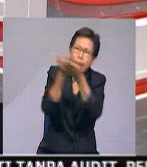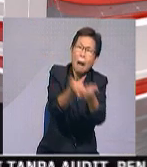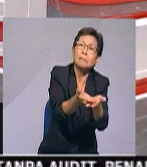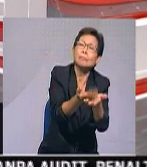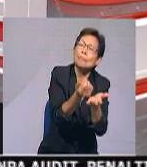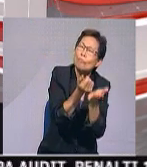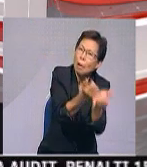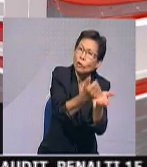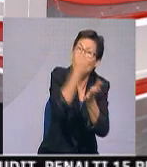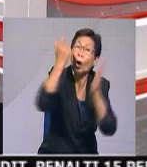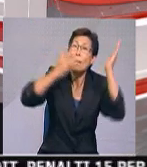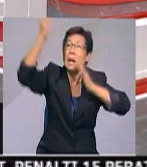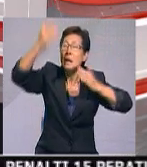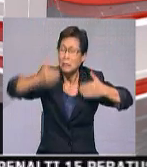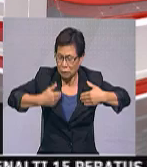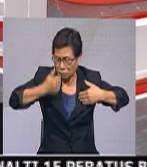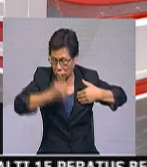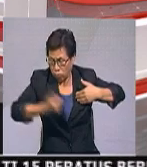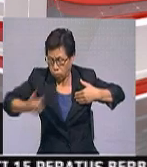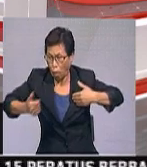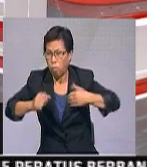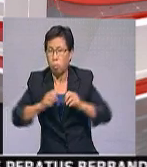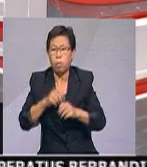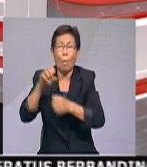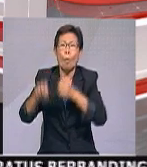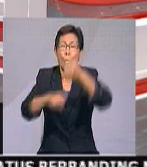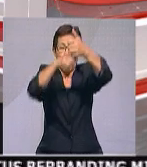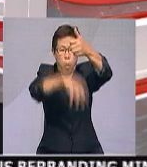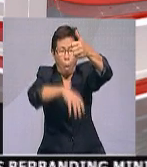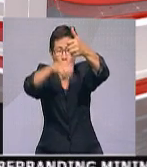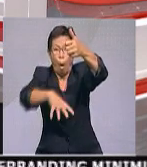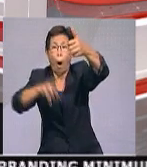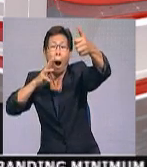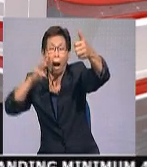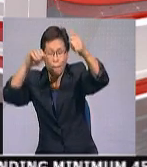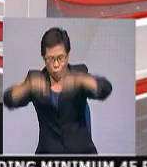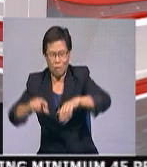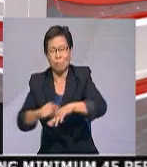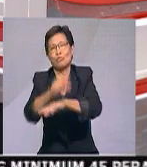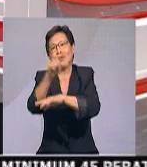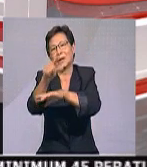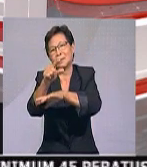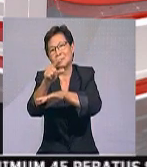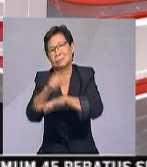kerana negara ini mempunyai peralatan pengemboman air yang boleh digunakan.